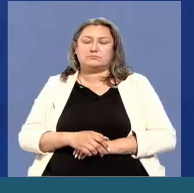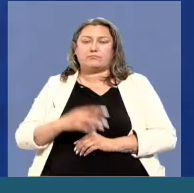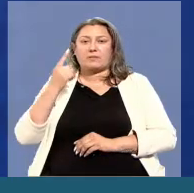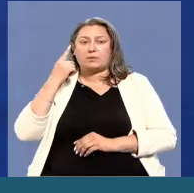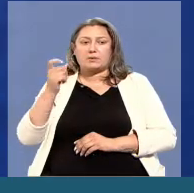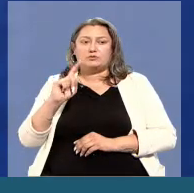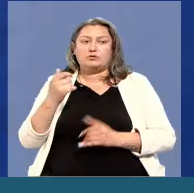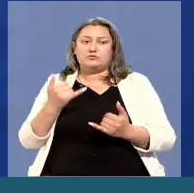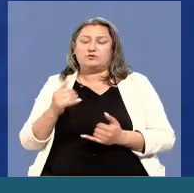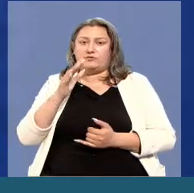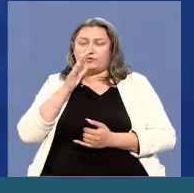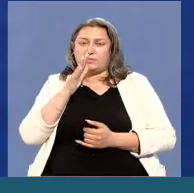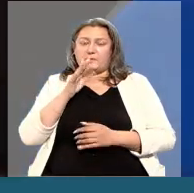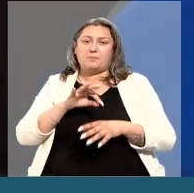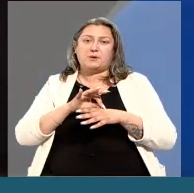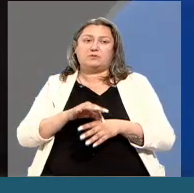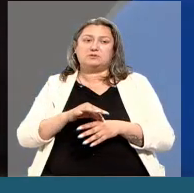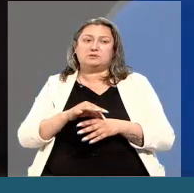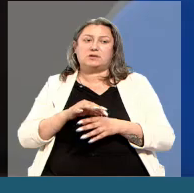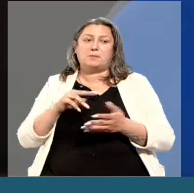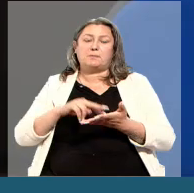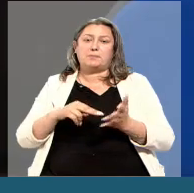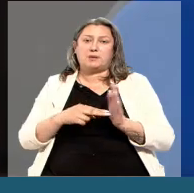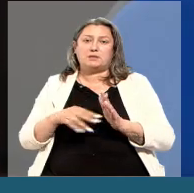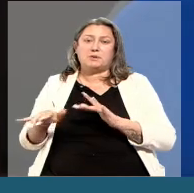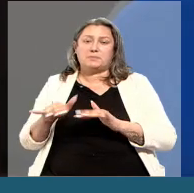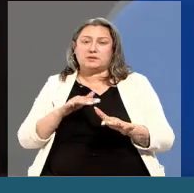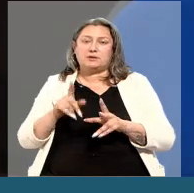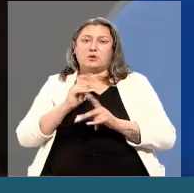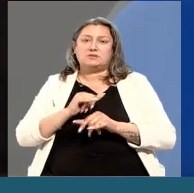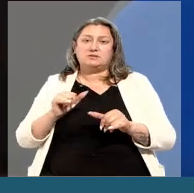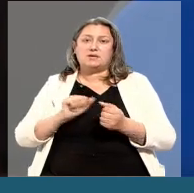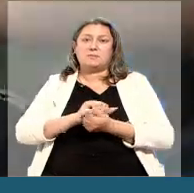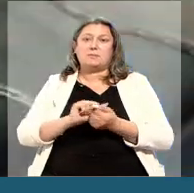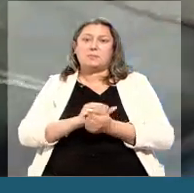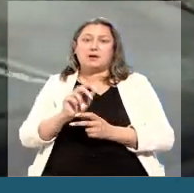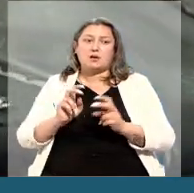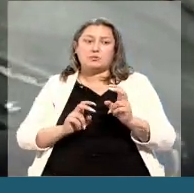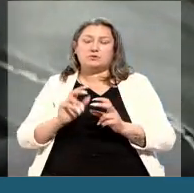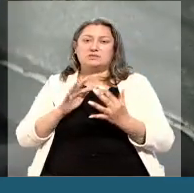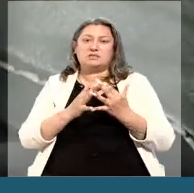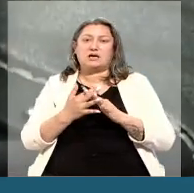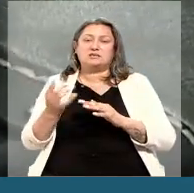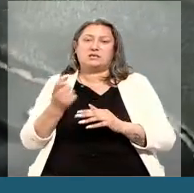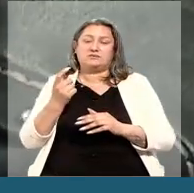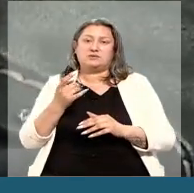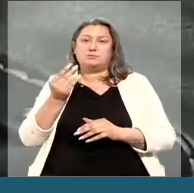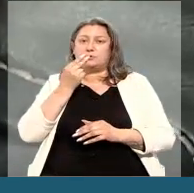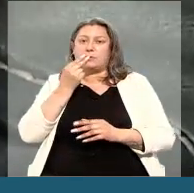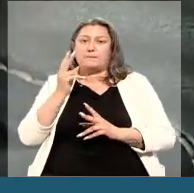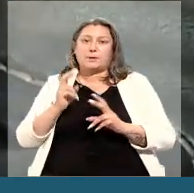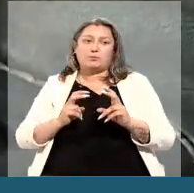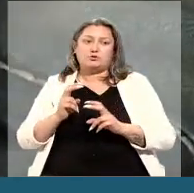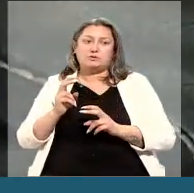және тамақ өнеркәсіпін қайта өндеуді дамытудын 2024-2028 жылдарға арналған кешенді шаралар жоспары жүзеге